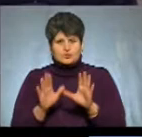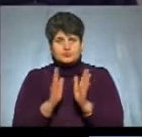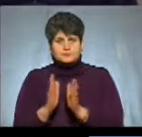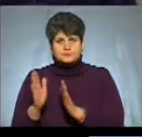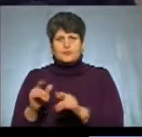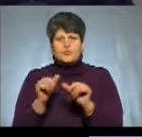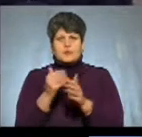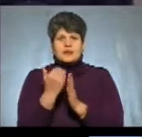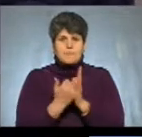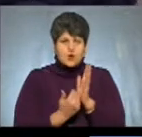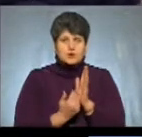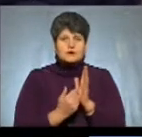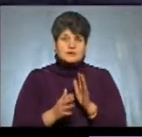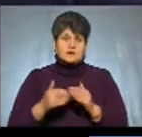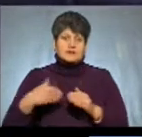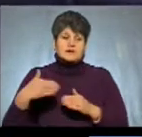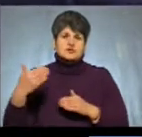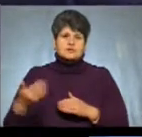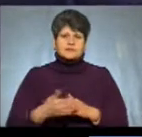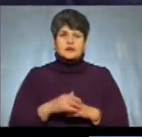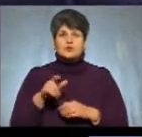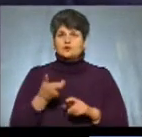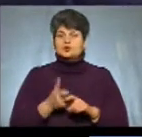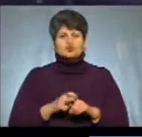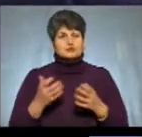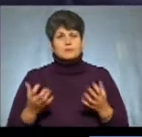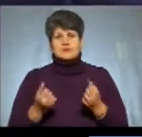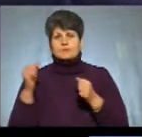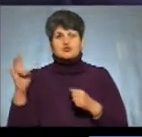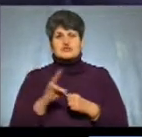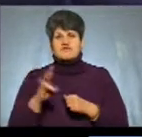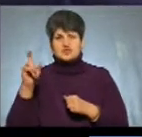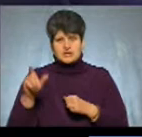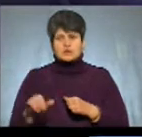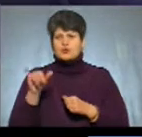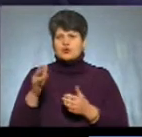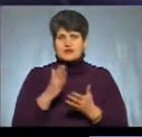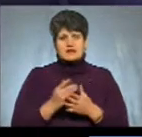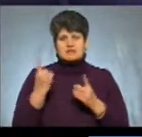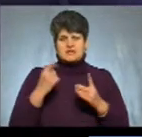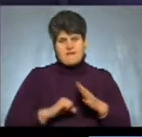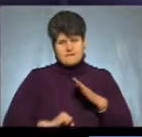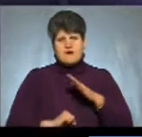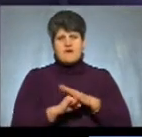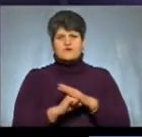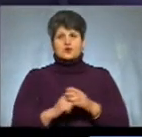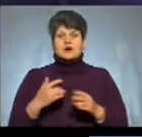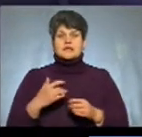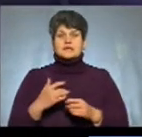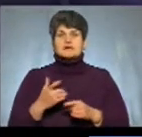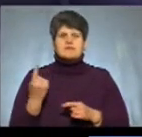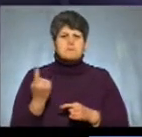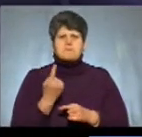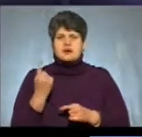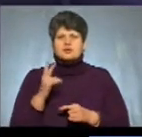протокол і відповідно рухатися далі. Люди дуже підтримують священника. В нього є величезний авторитет. Він один з перших,